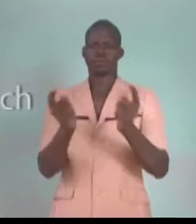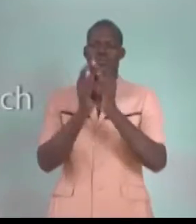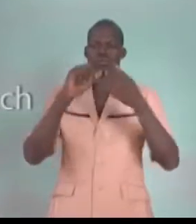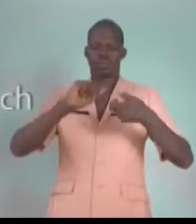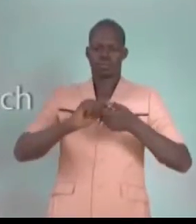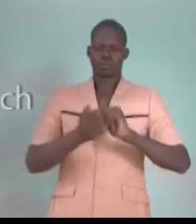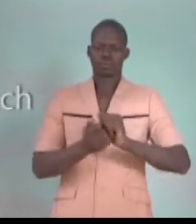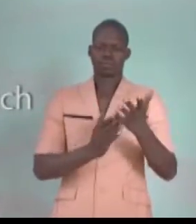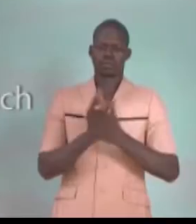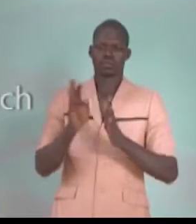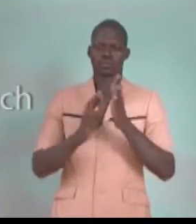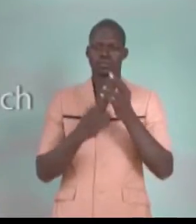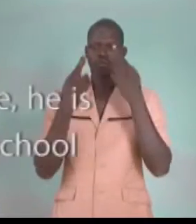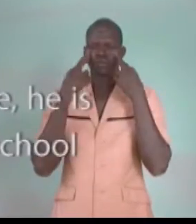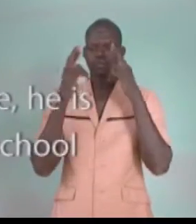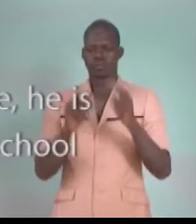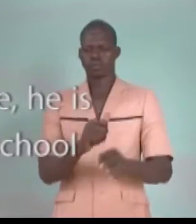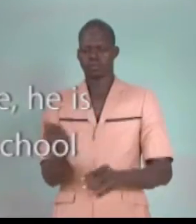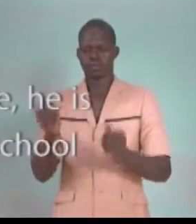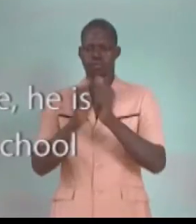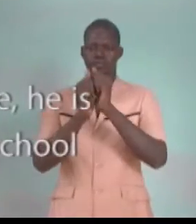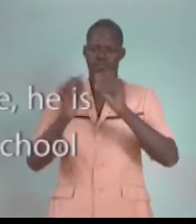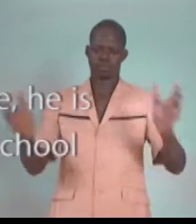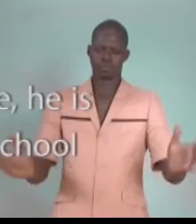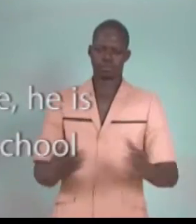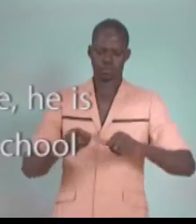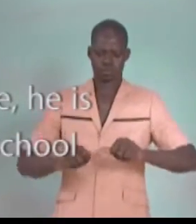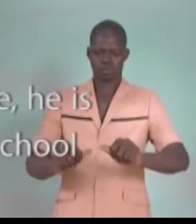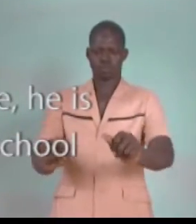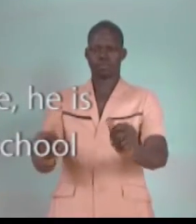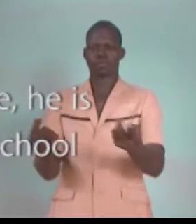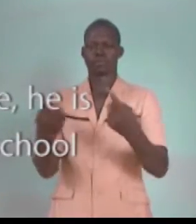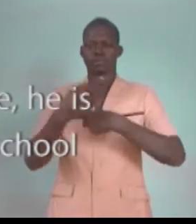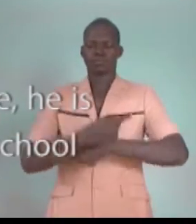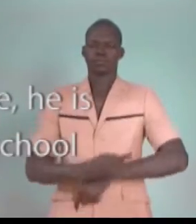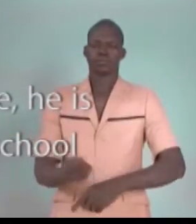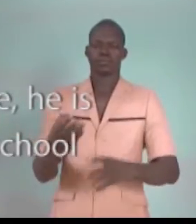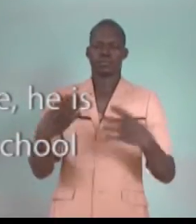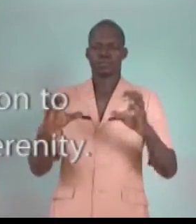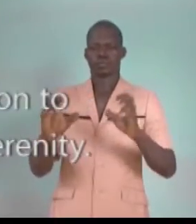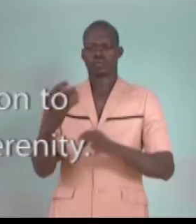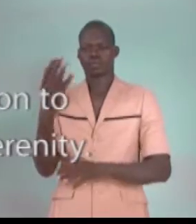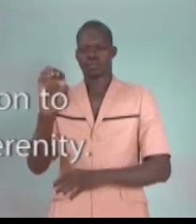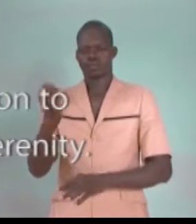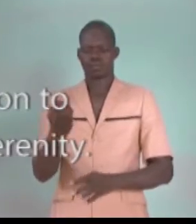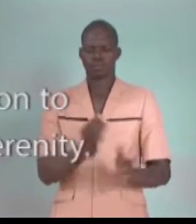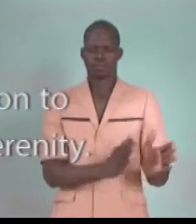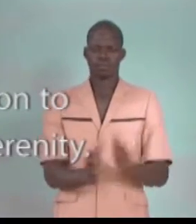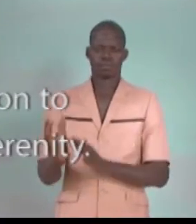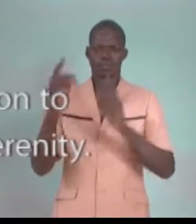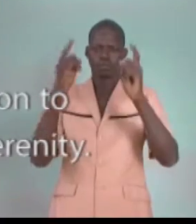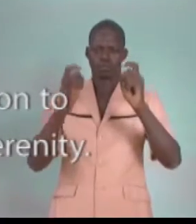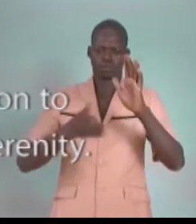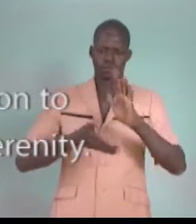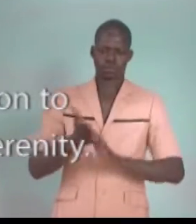difficultés liées au regard des autres. Mais avec abnégation et persévérance, il est aujourd'hui en classe de 4e et prépare ses examens